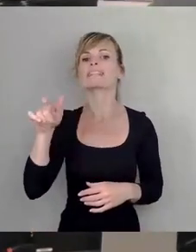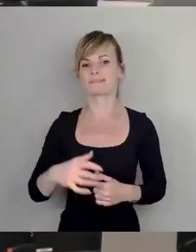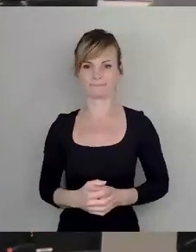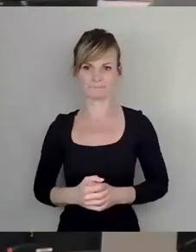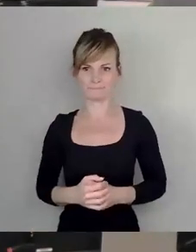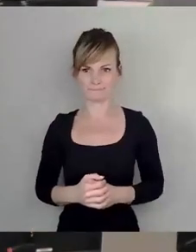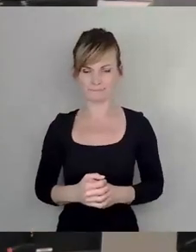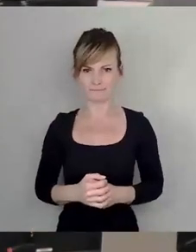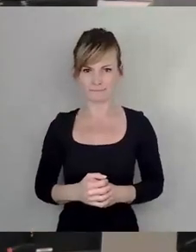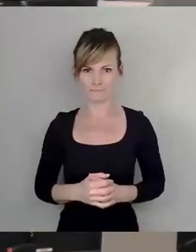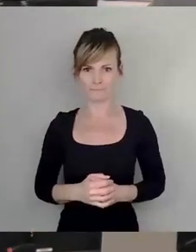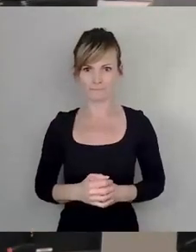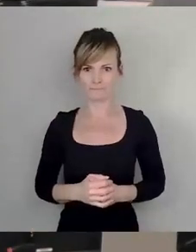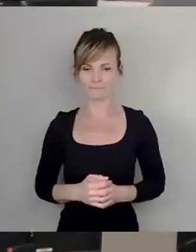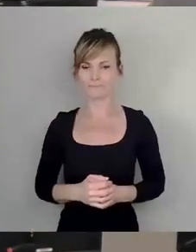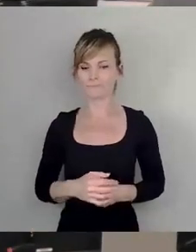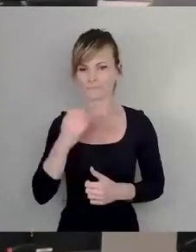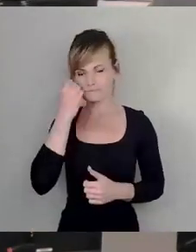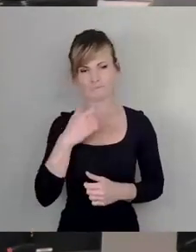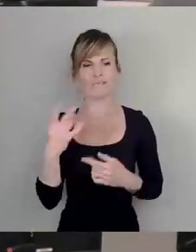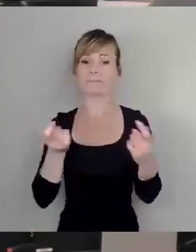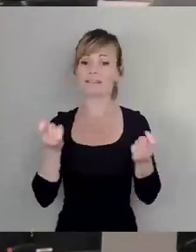liebe Tänzerinnen und Tänzer